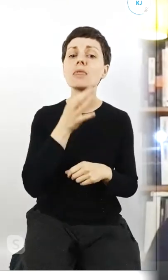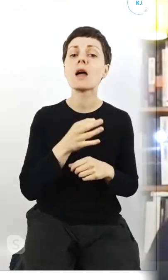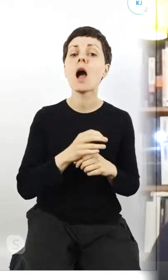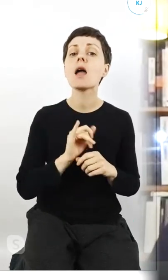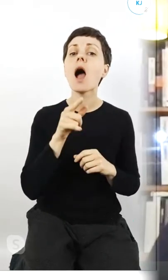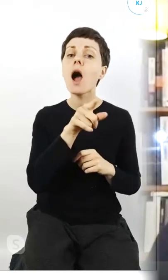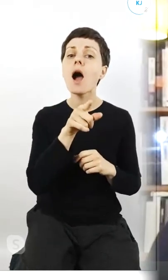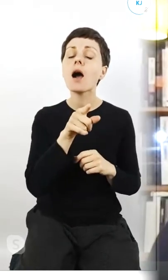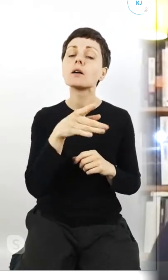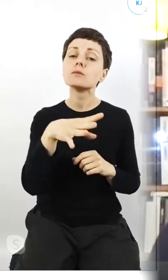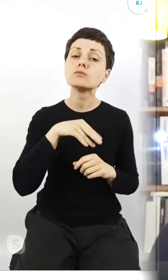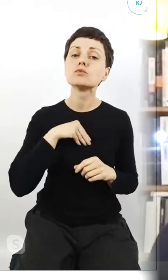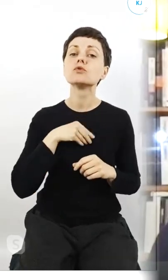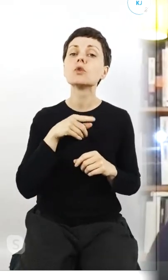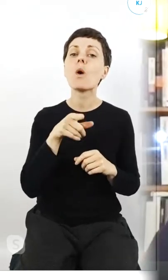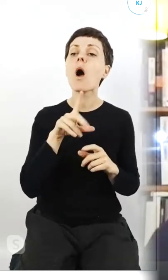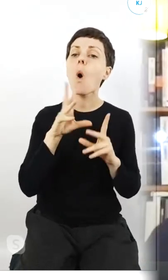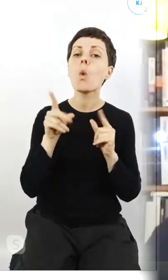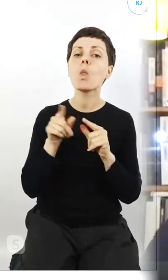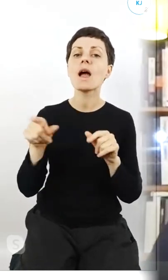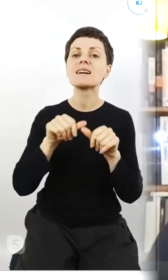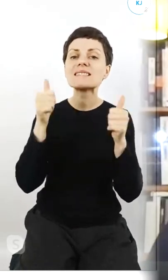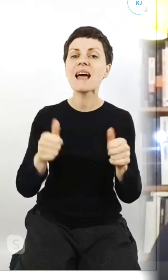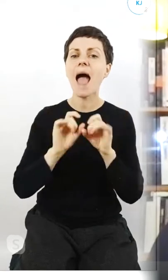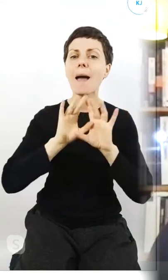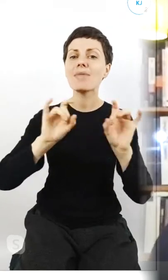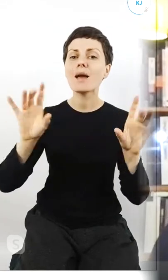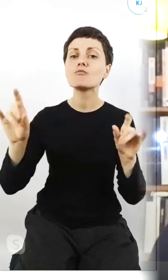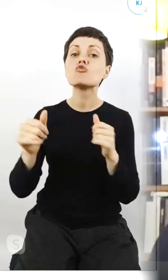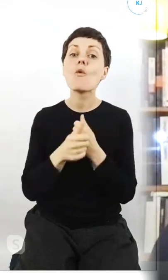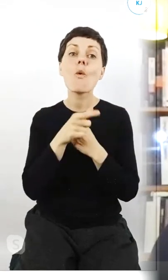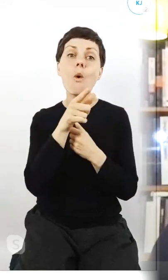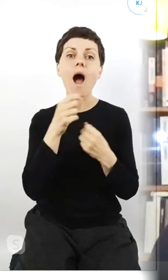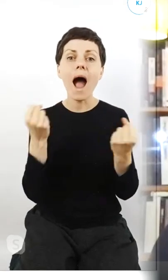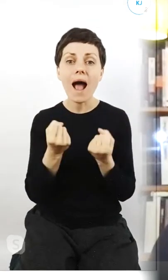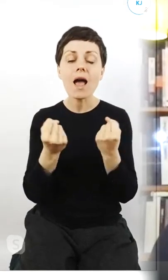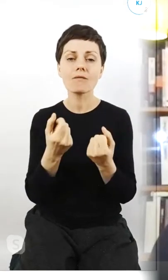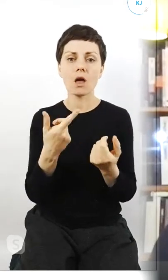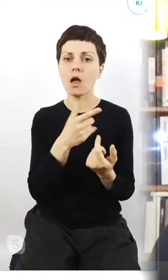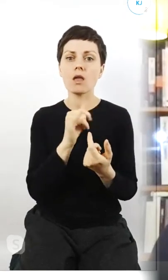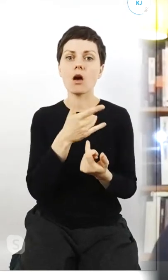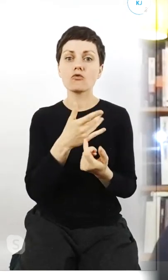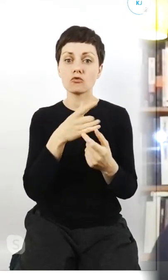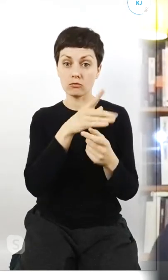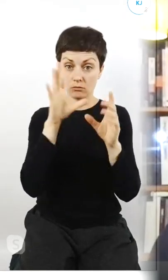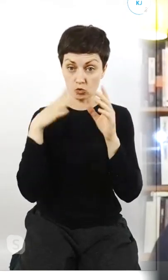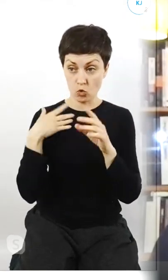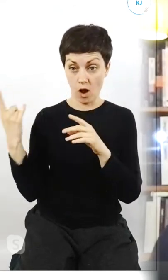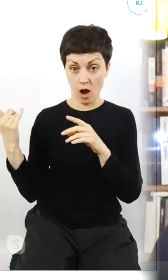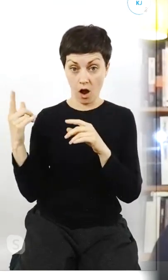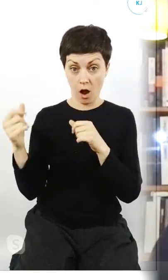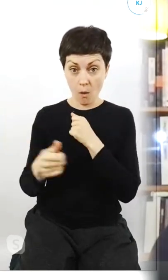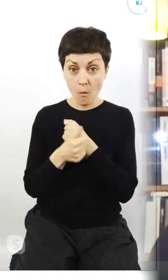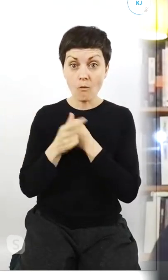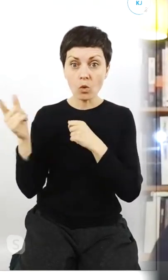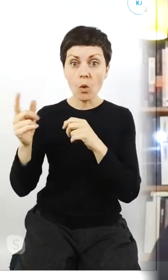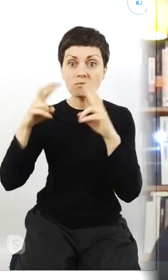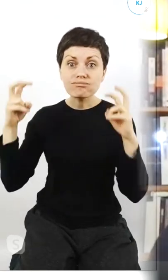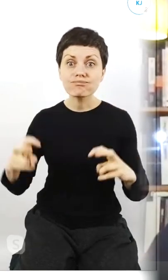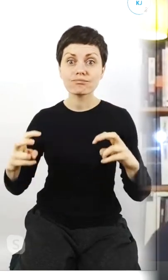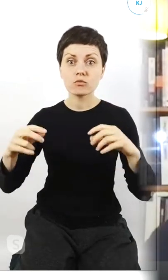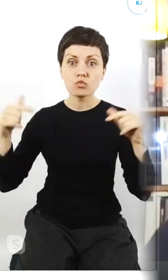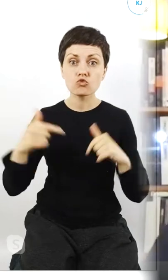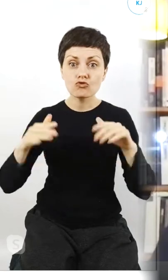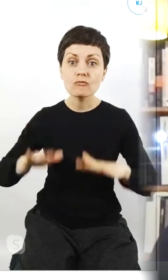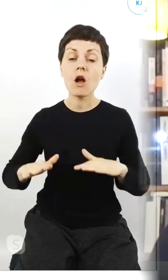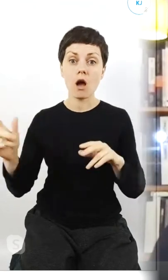samo ten stan epidemiczny z punktu widzenia swojego aktywizmu? Czy to zgasiło swoją energię, czy przeciwnie? Tak jak już słyszeliśmy,